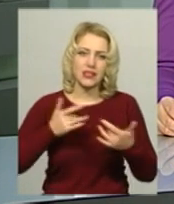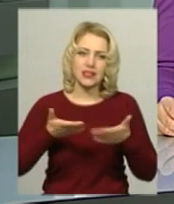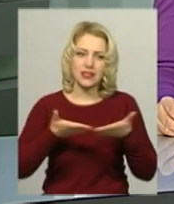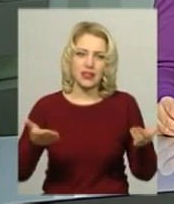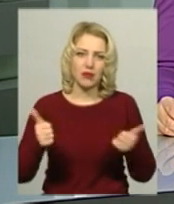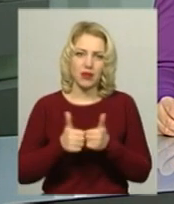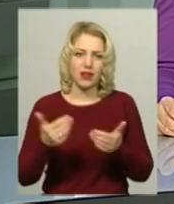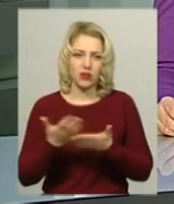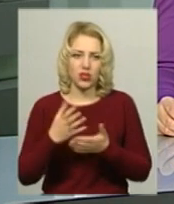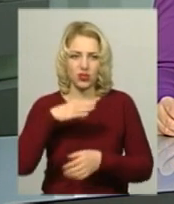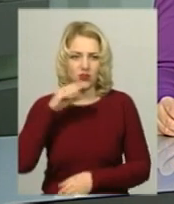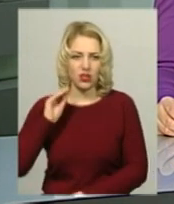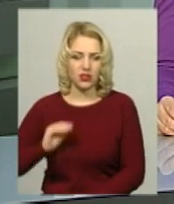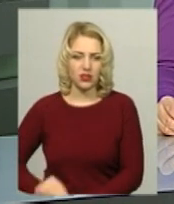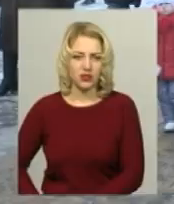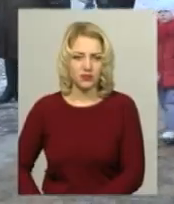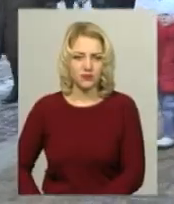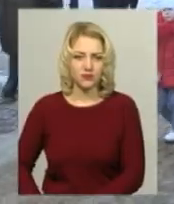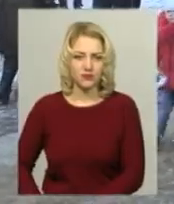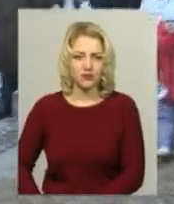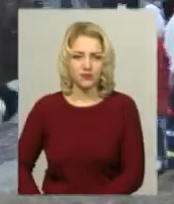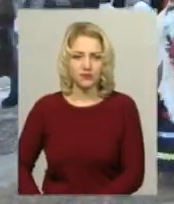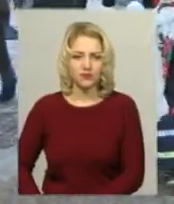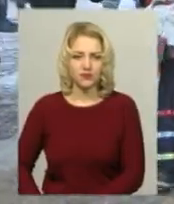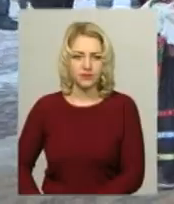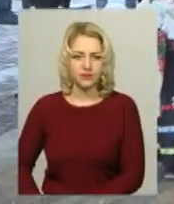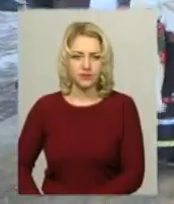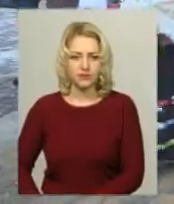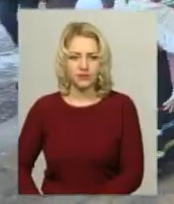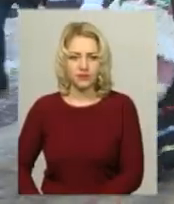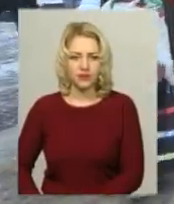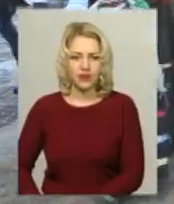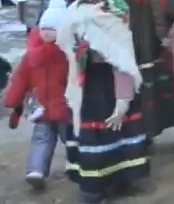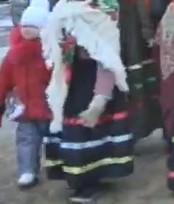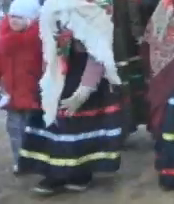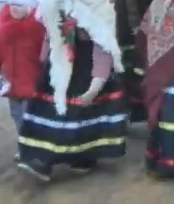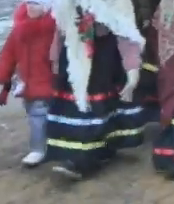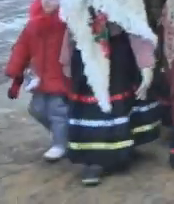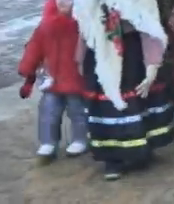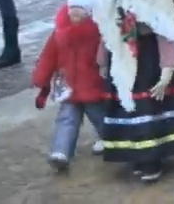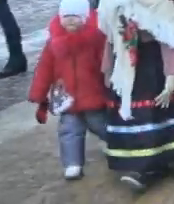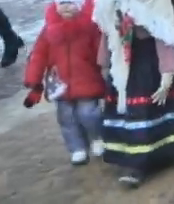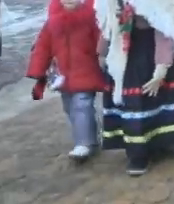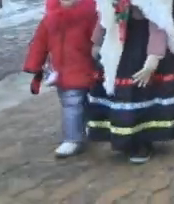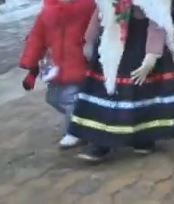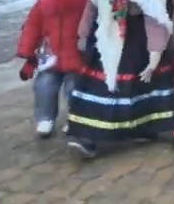біля кінотеатру імені Тераса Шевченка. «Ой, радуйся, земна, Син